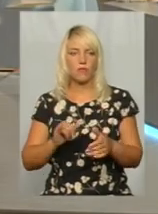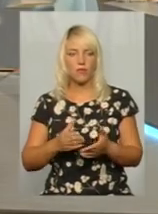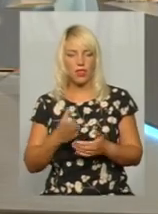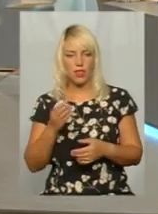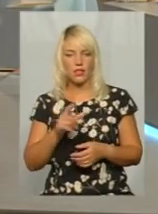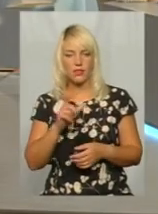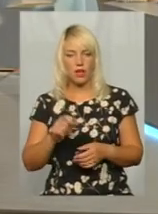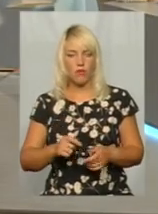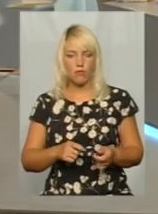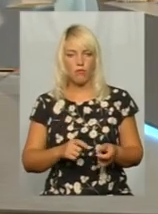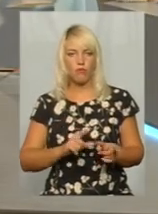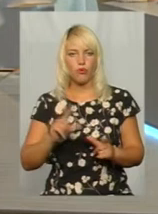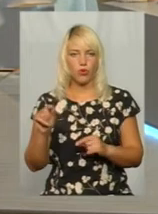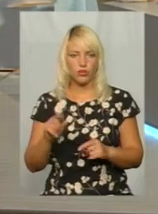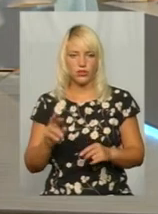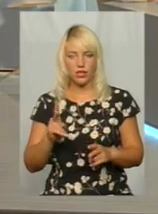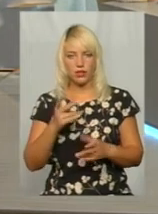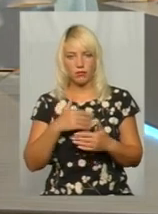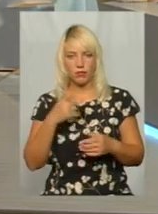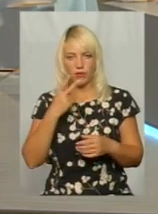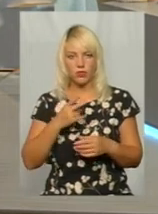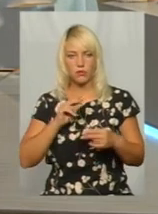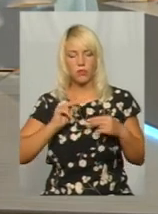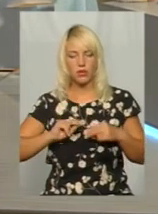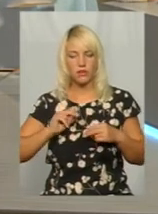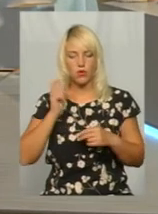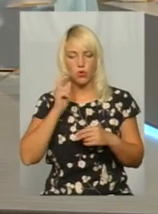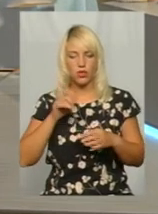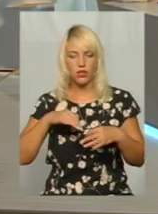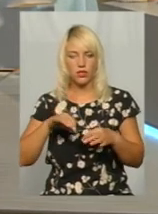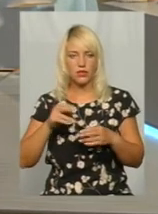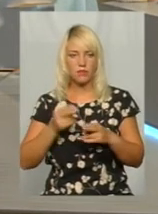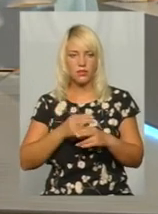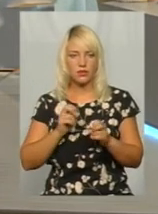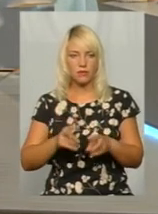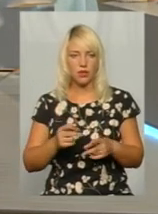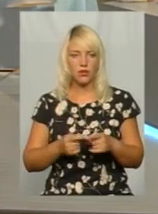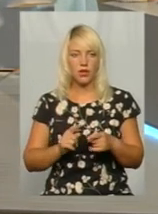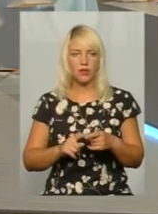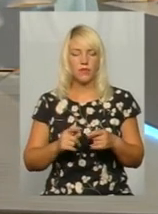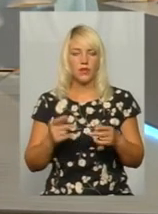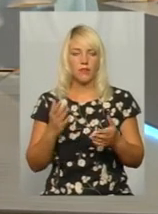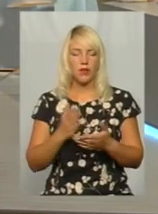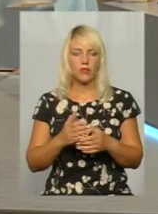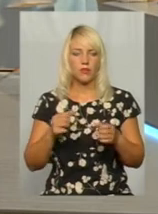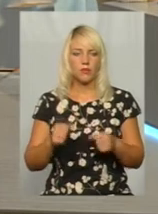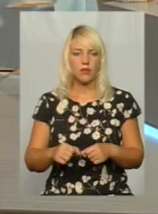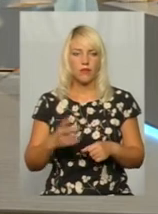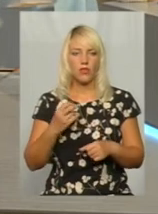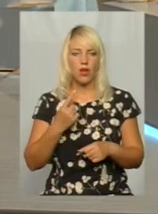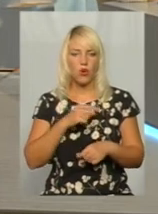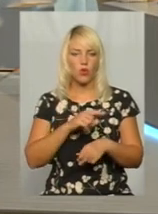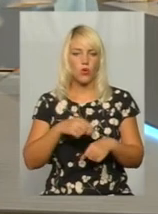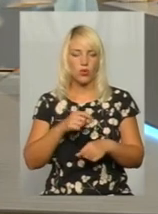Як бачимо, працівники «Укртранспезпеки» затримувати транспортний засіб мають право на 1 годину